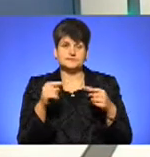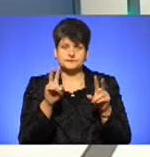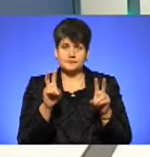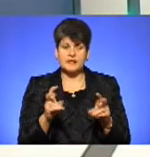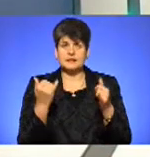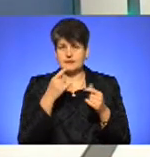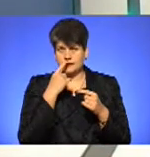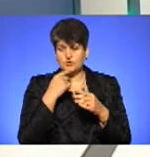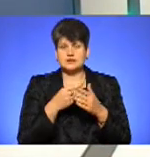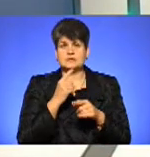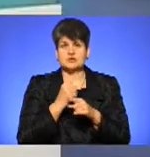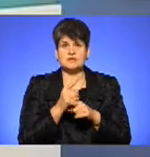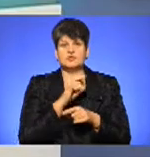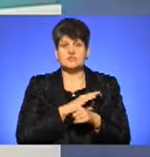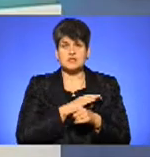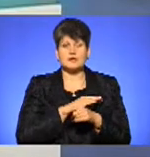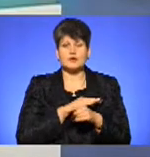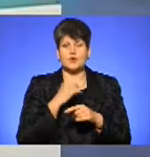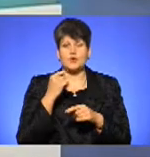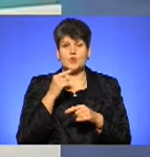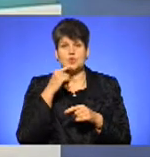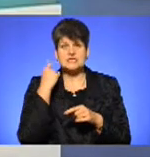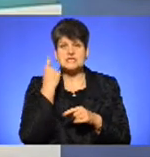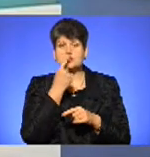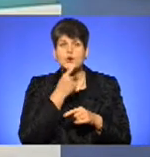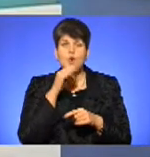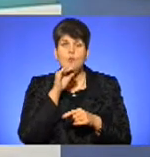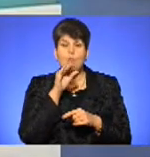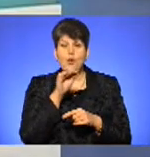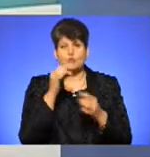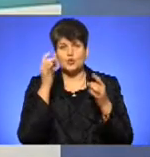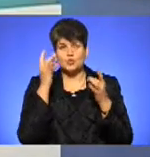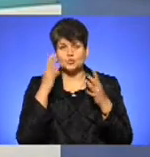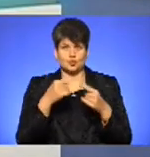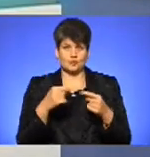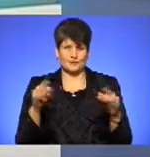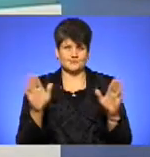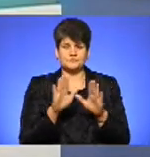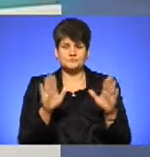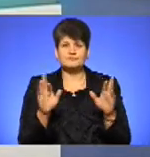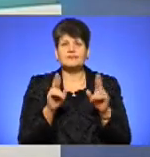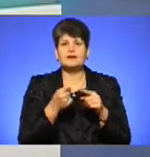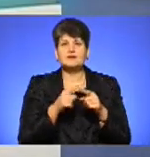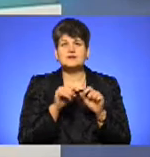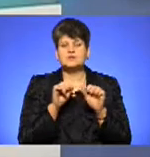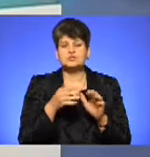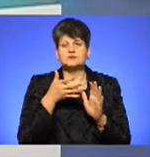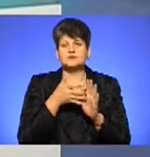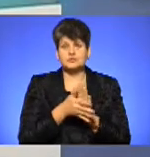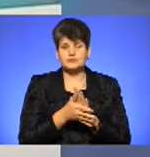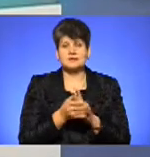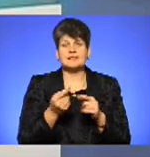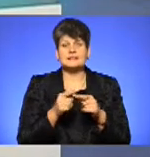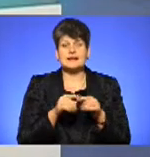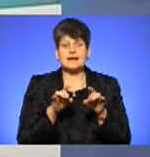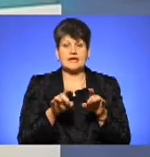заборонили використання російськомовного культурного продукту. Про це оповідомили у прес-службі, як ми зможемо протрактувати, проговорити таке